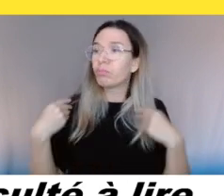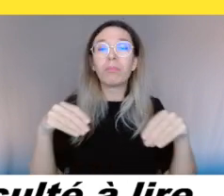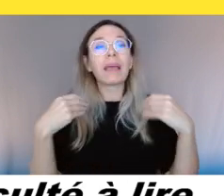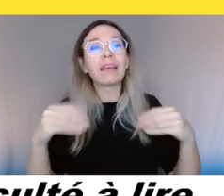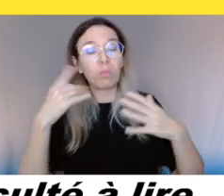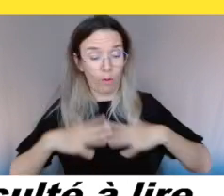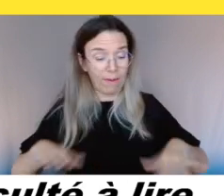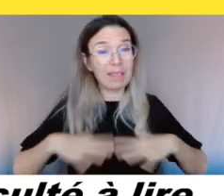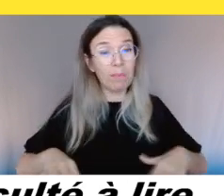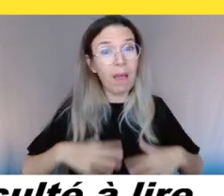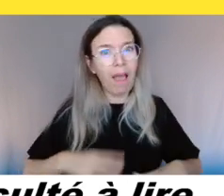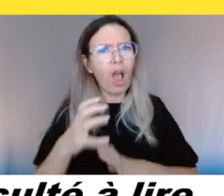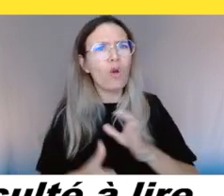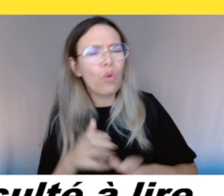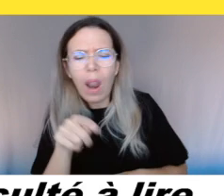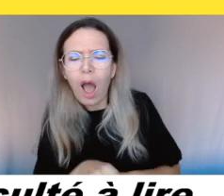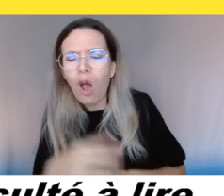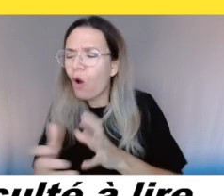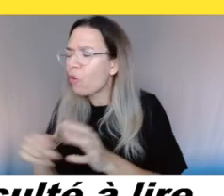et puis il y a certains,